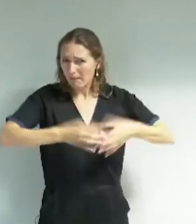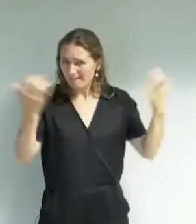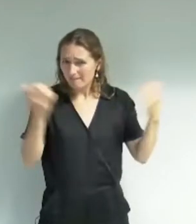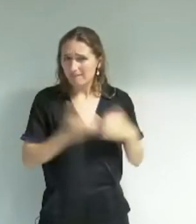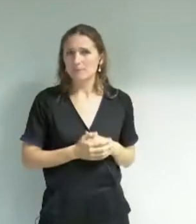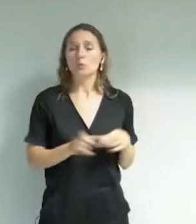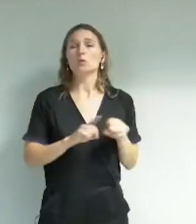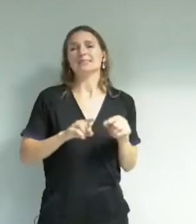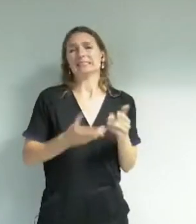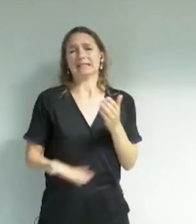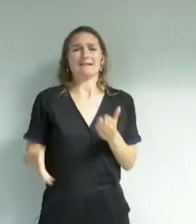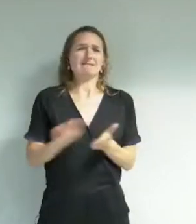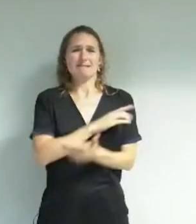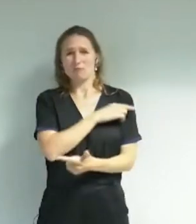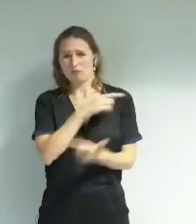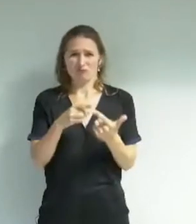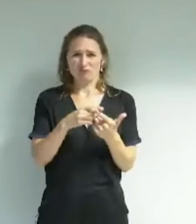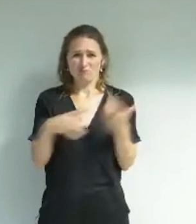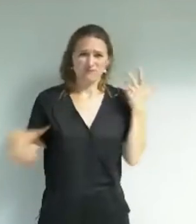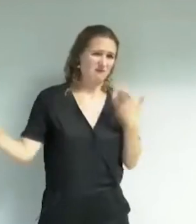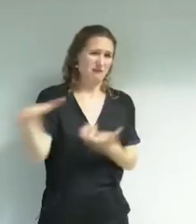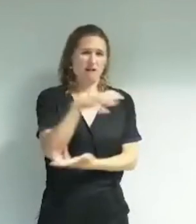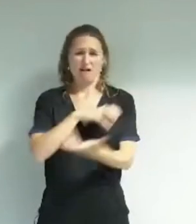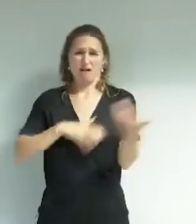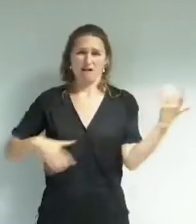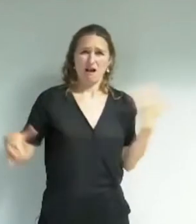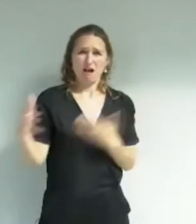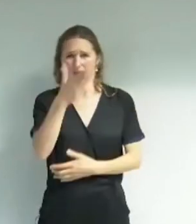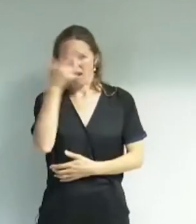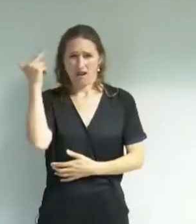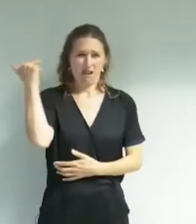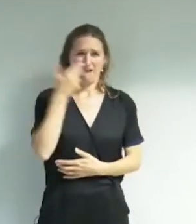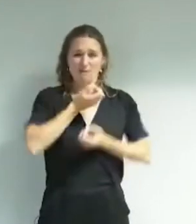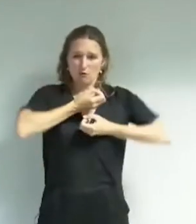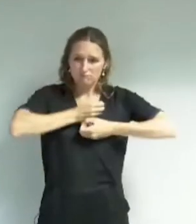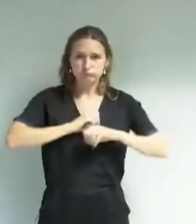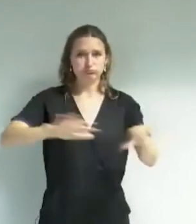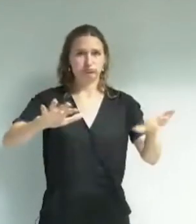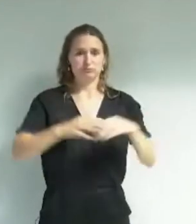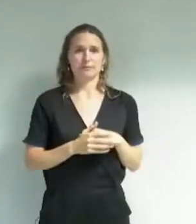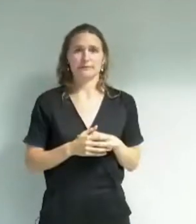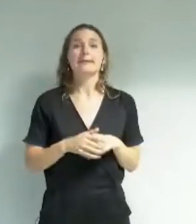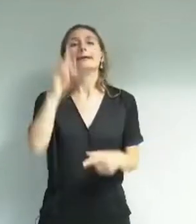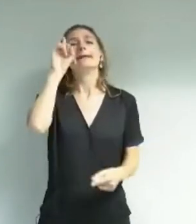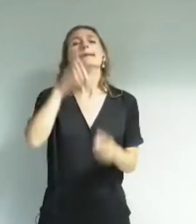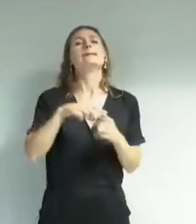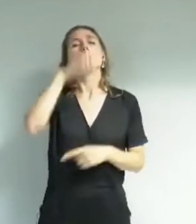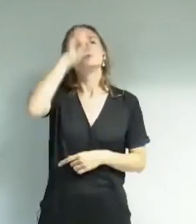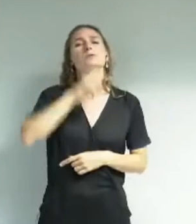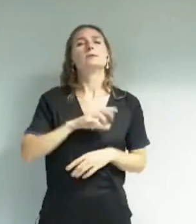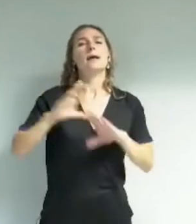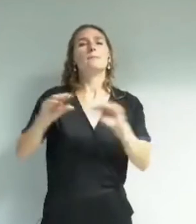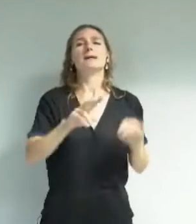scandale. Scandale double et qui concerne le musée de la place de Verdun.